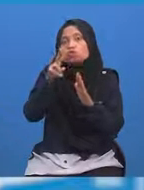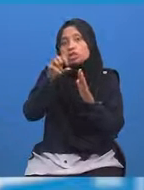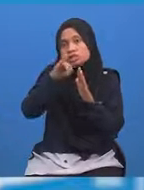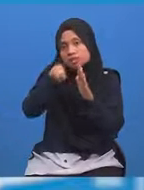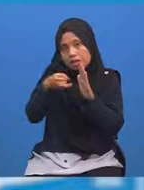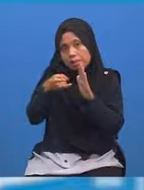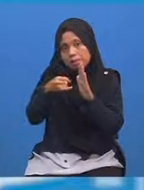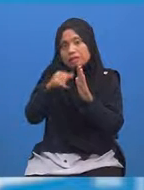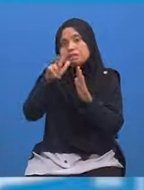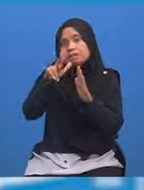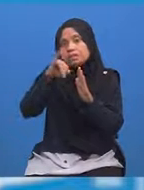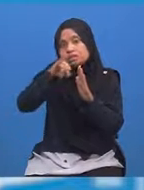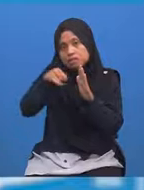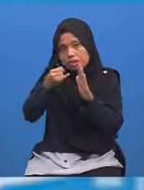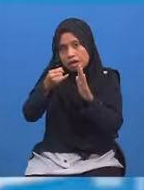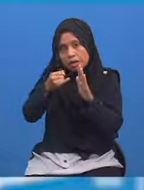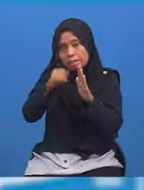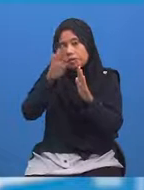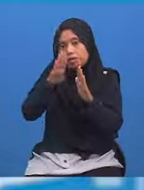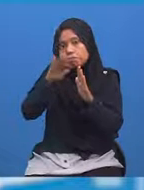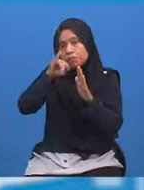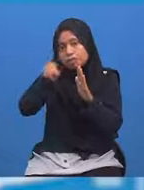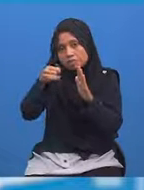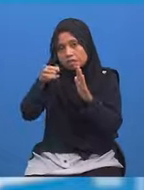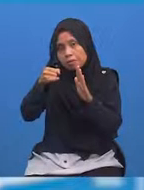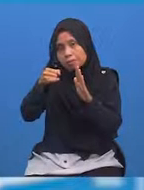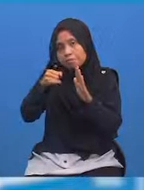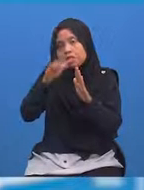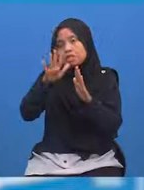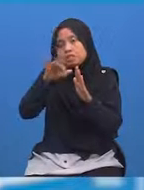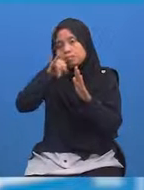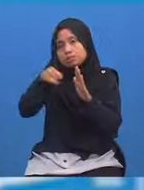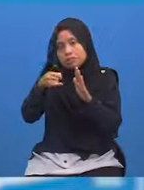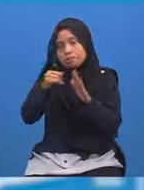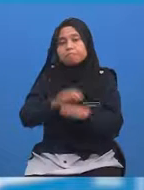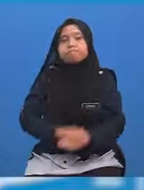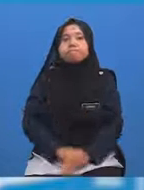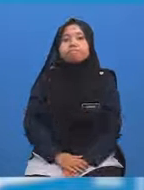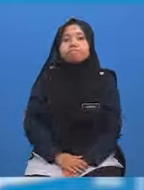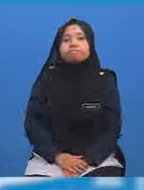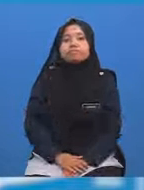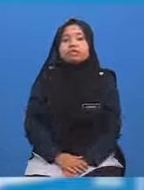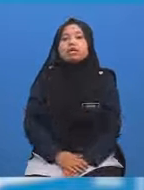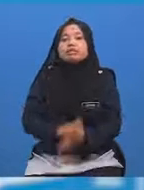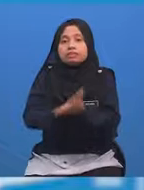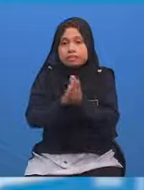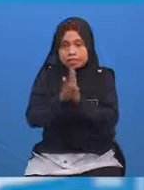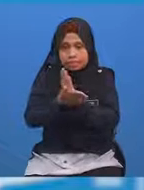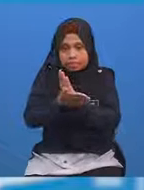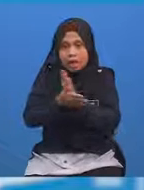Tiga jam Empat jam Lima jam Jadi